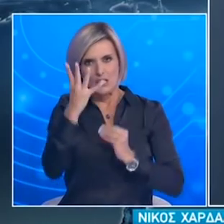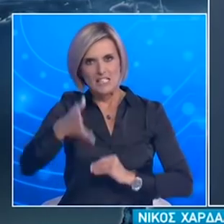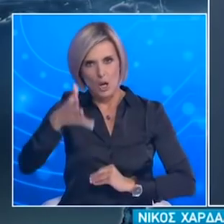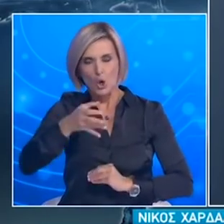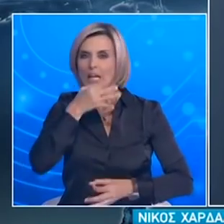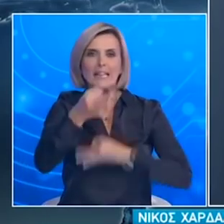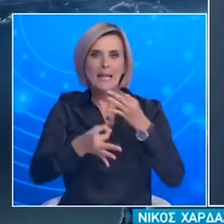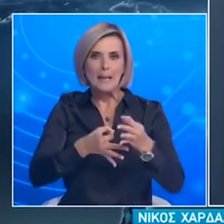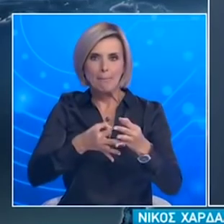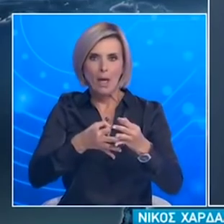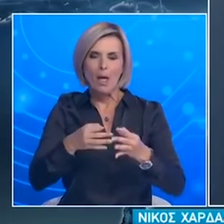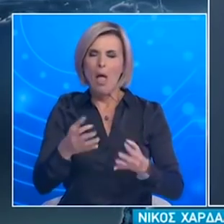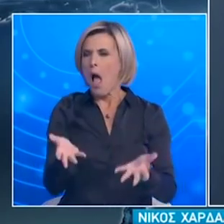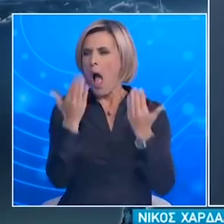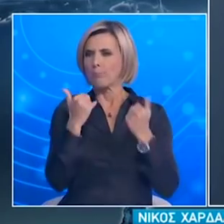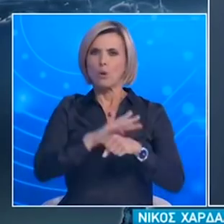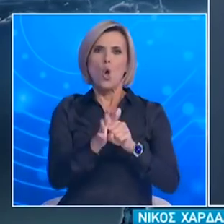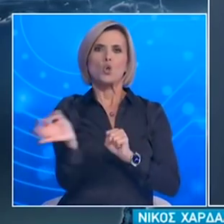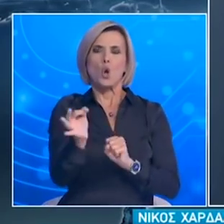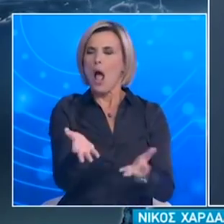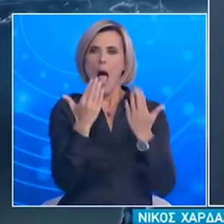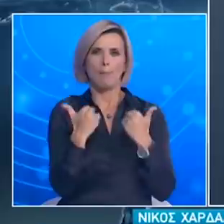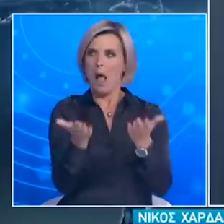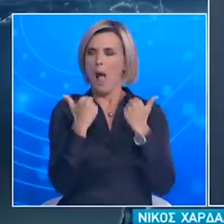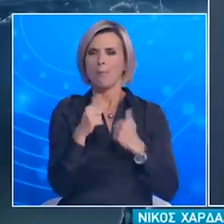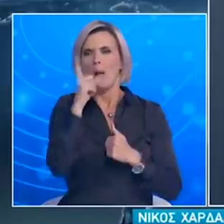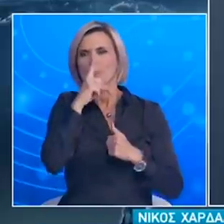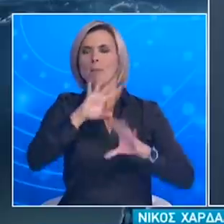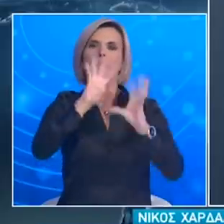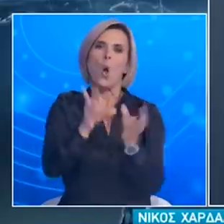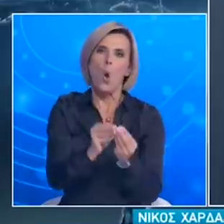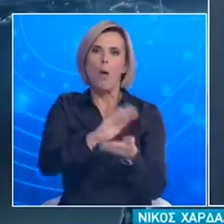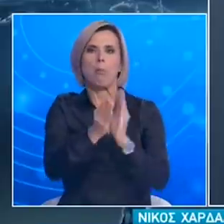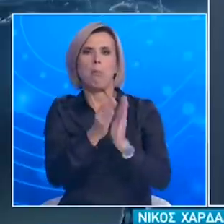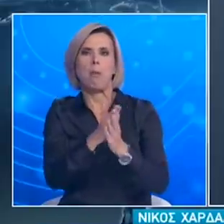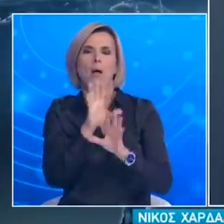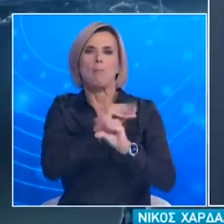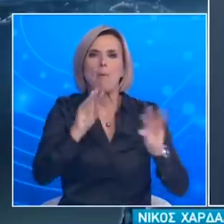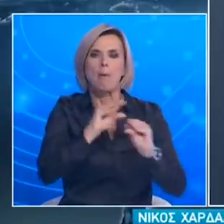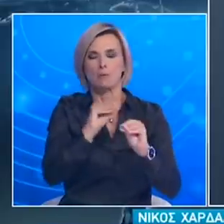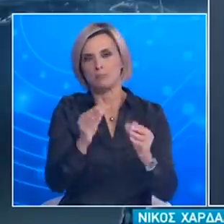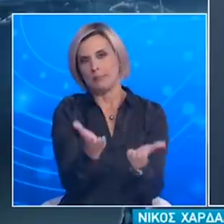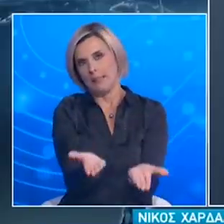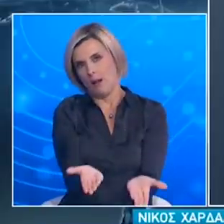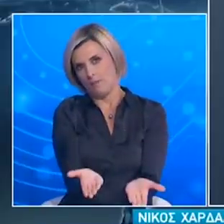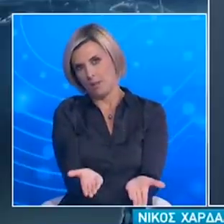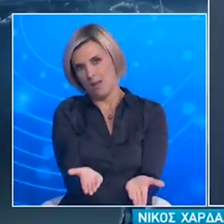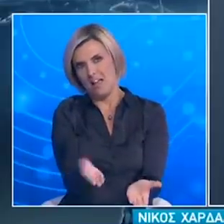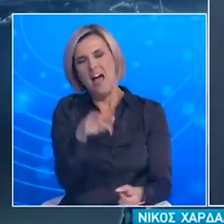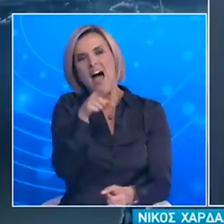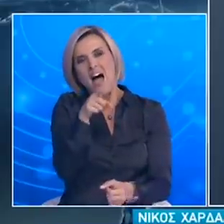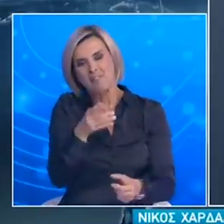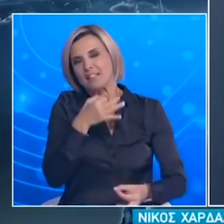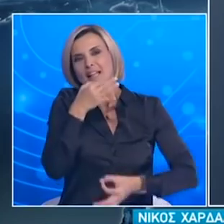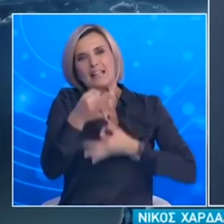Επιφυλάσσομαι αν ισχύει Αλλά τουλάχιστον αυτό μου μεταφέρθηκε έγκυρα Άρα όλο αυτό το Αυτό το μικρό